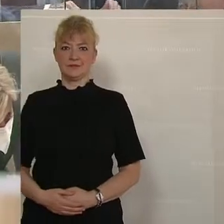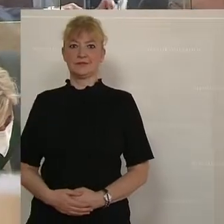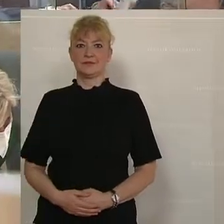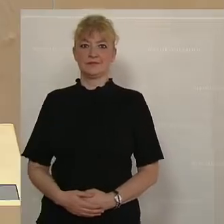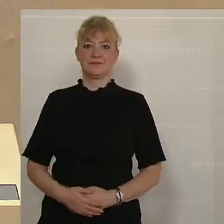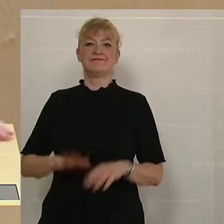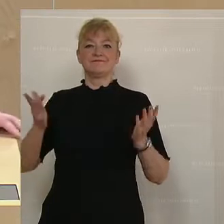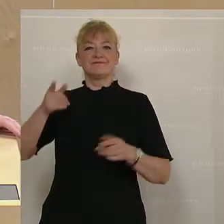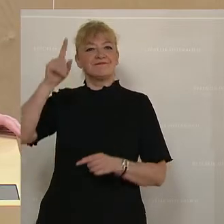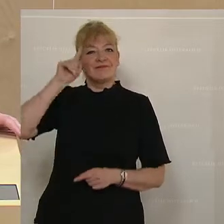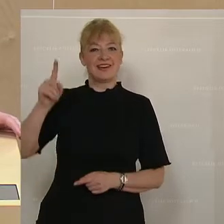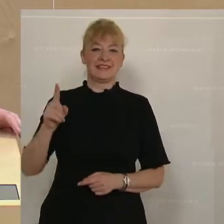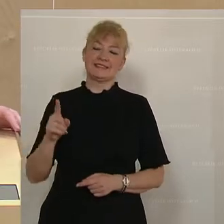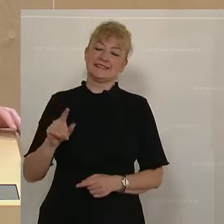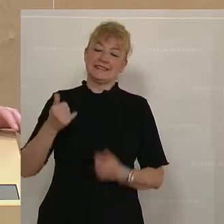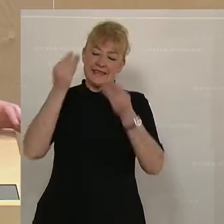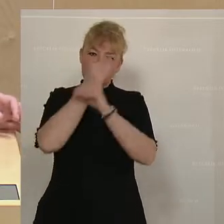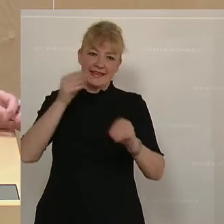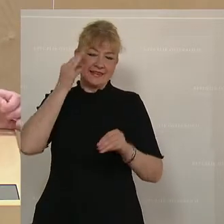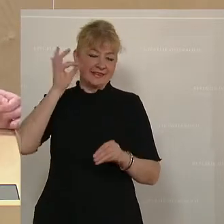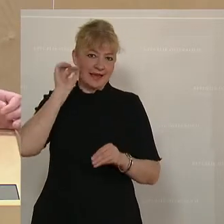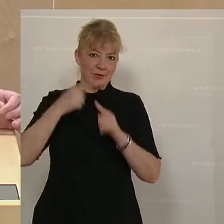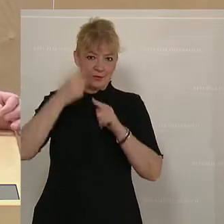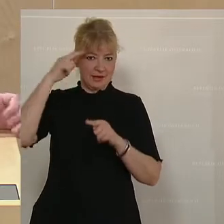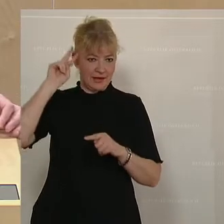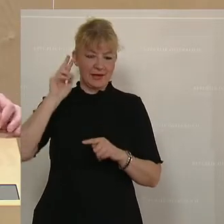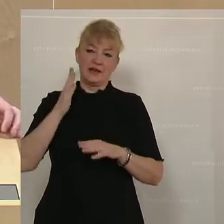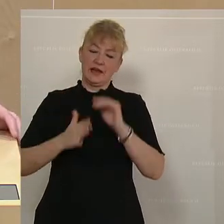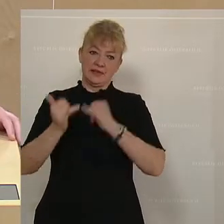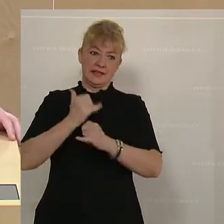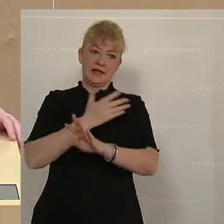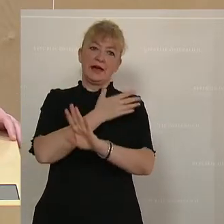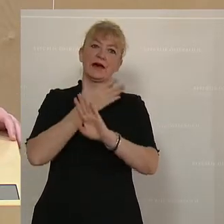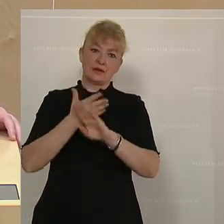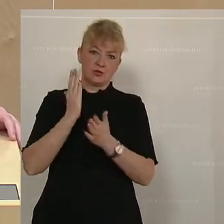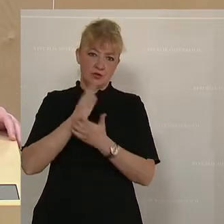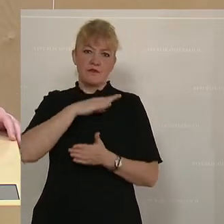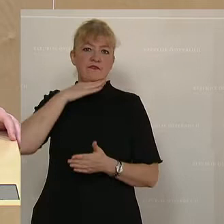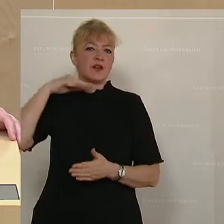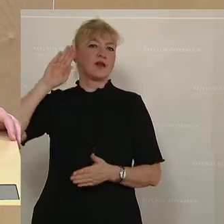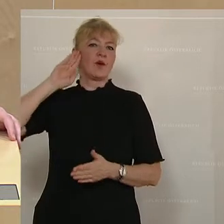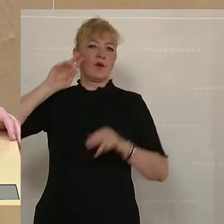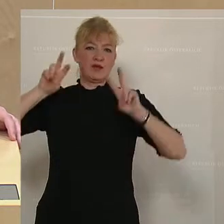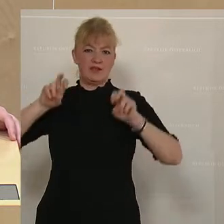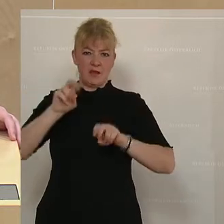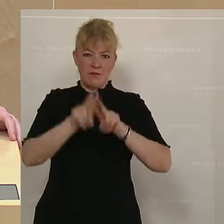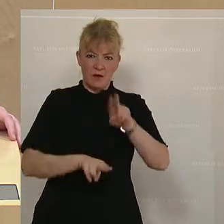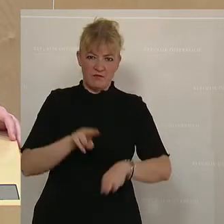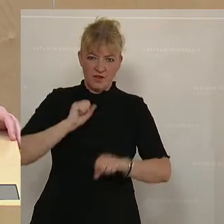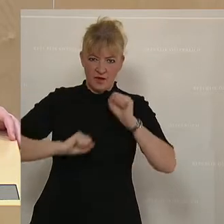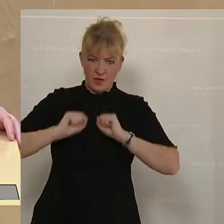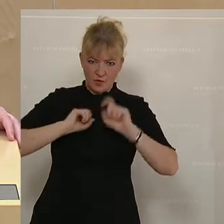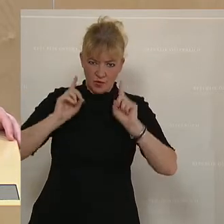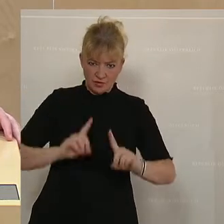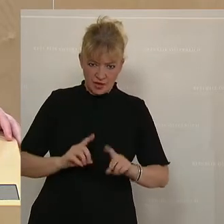Wie Sie wissen, sehr geehrte Damen und Herren, wir haben in den letzten Jahren viel vom Pflegenotstand gehört, zu Recht. Die Pflegekräfte sind